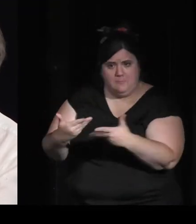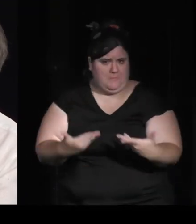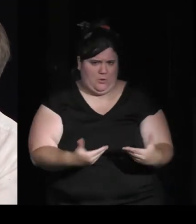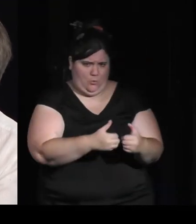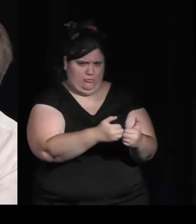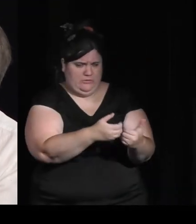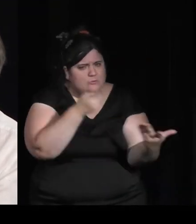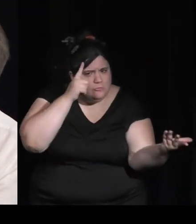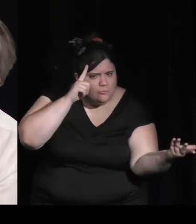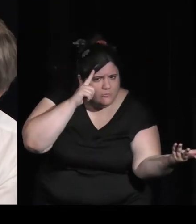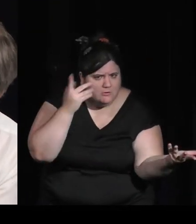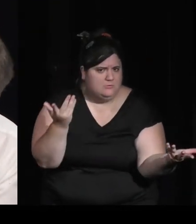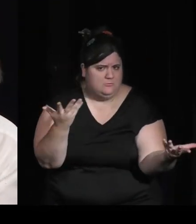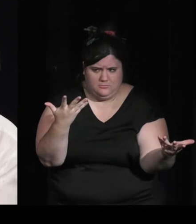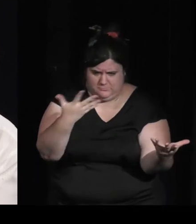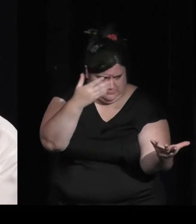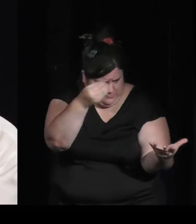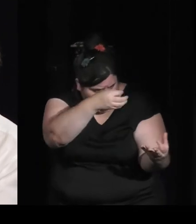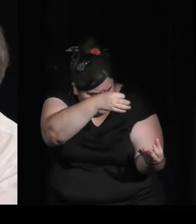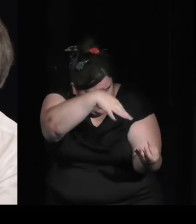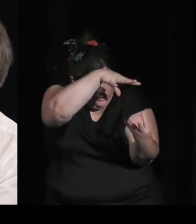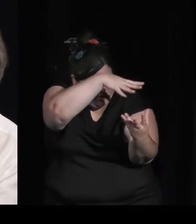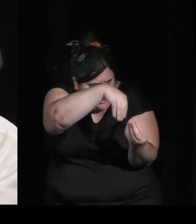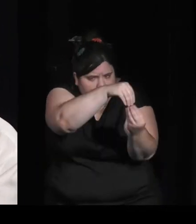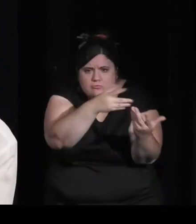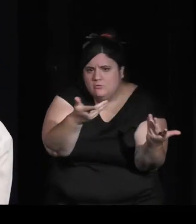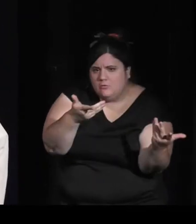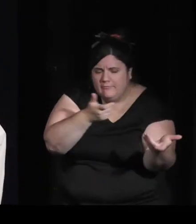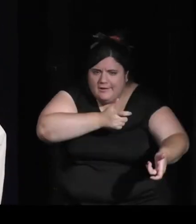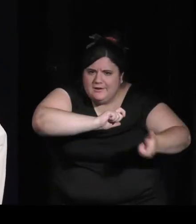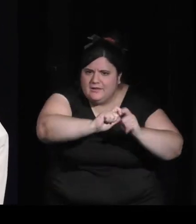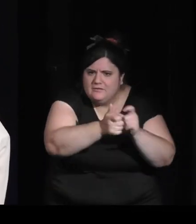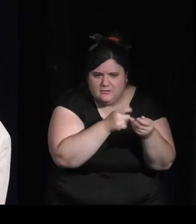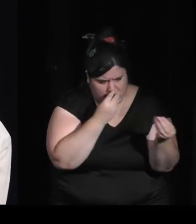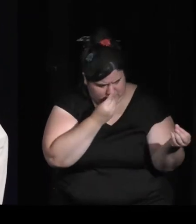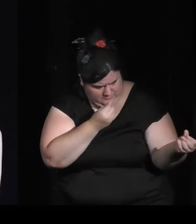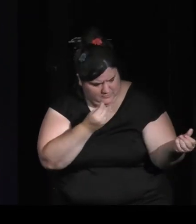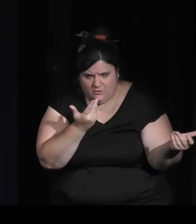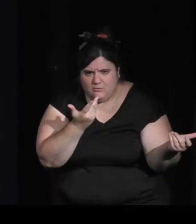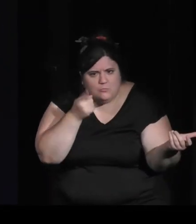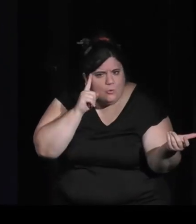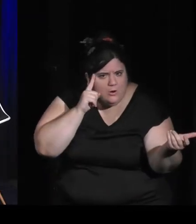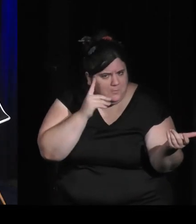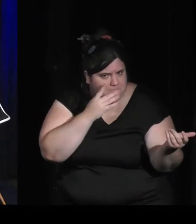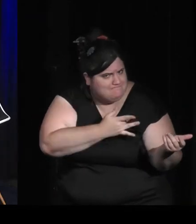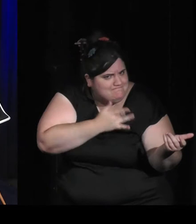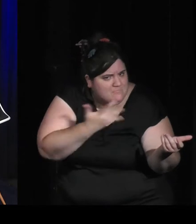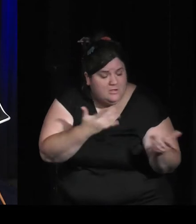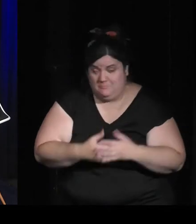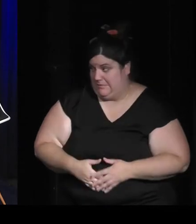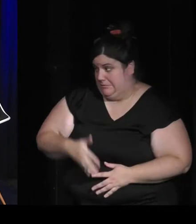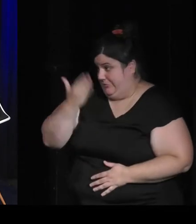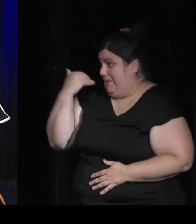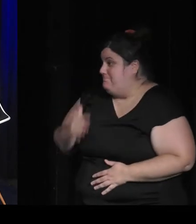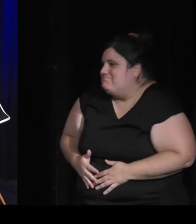dire, qu'est-ce que ça va apporter l'interactivité ? Qu'est-ce que vous allez chercher dans cette interactivité ? – Alors, justement, je ne sais pas.